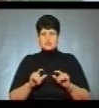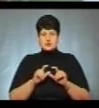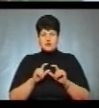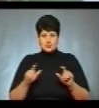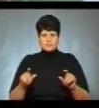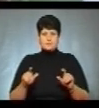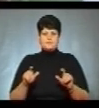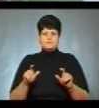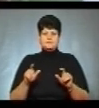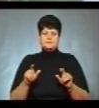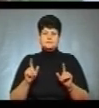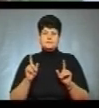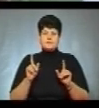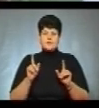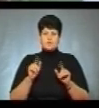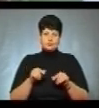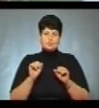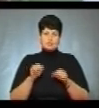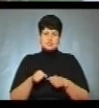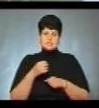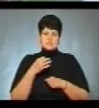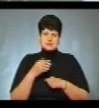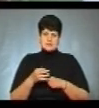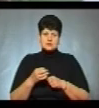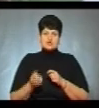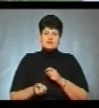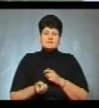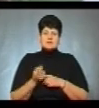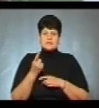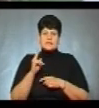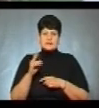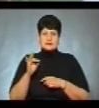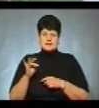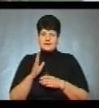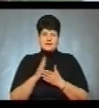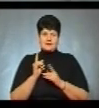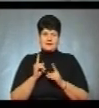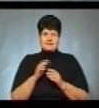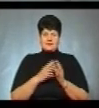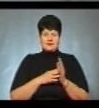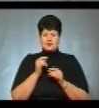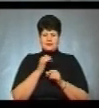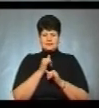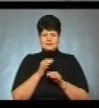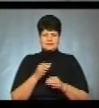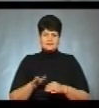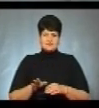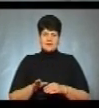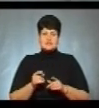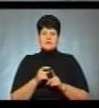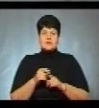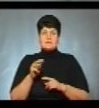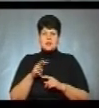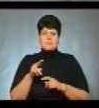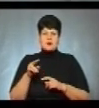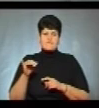Тернополя, тому, звичайно, не можна сказати, що спалах кору є тільки в 19-тій школі. За словами Марії